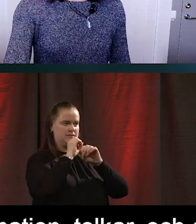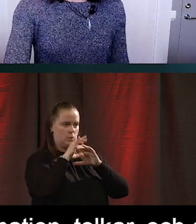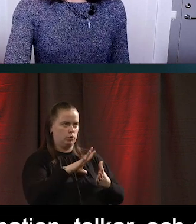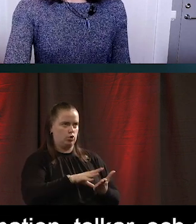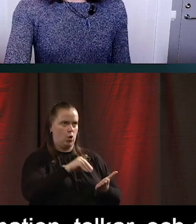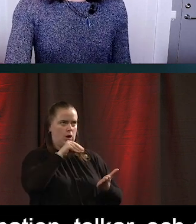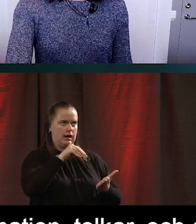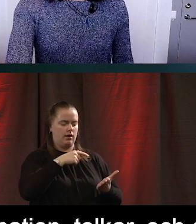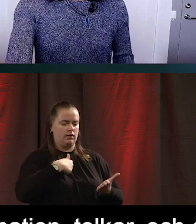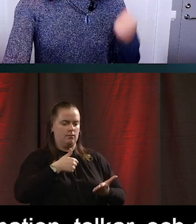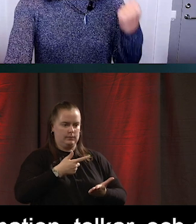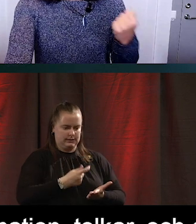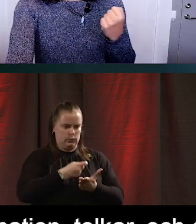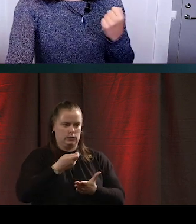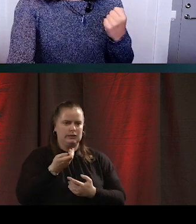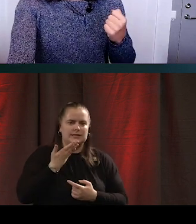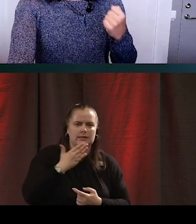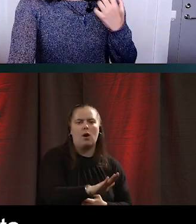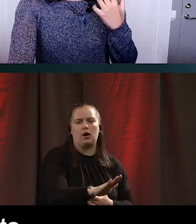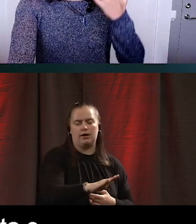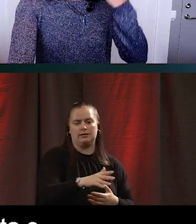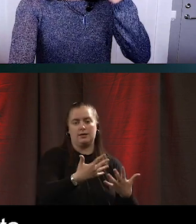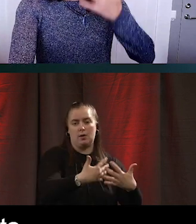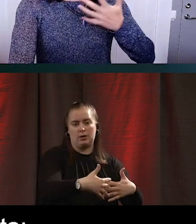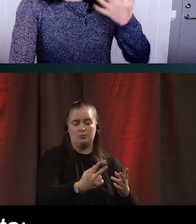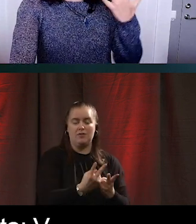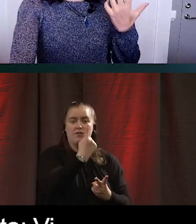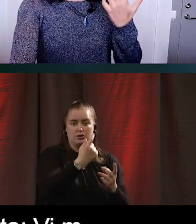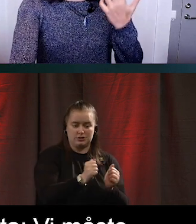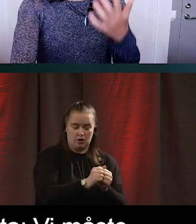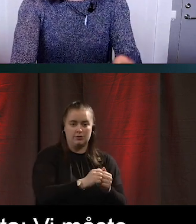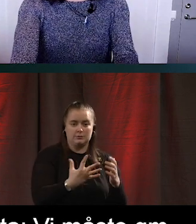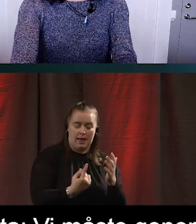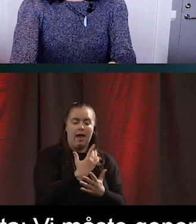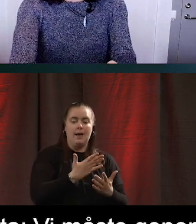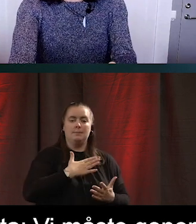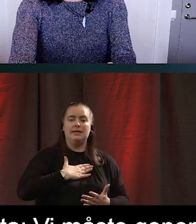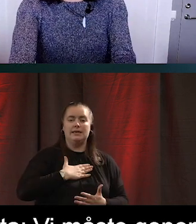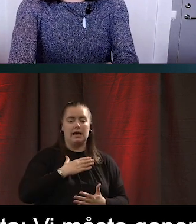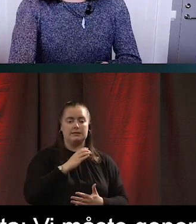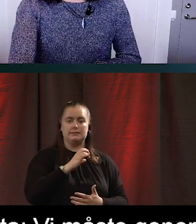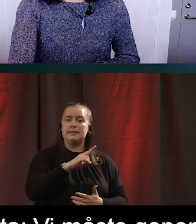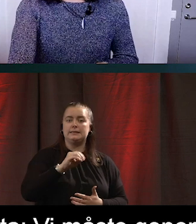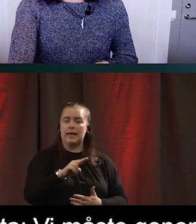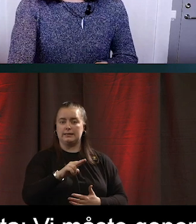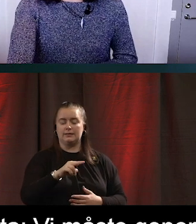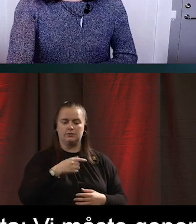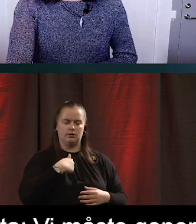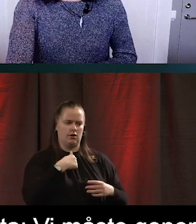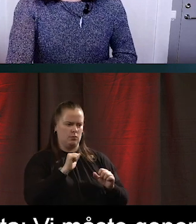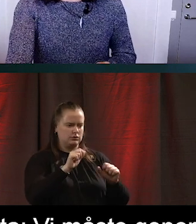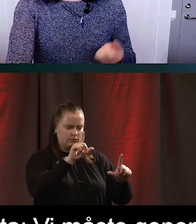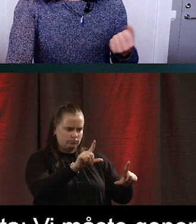Slut till maskinen kan man säga. Så det första som måste hända är att vi genom våra sinnen måste upptäcka vad det är vi ska ta ställning till.